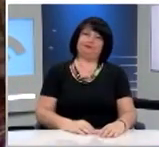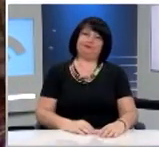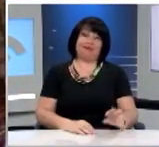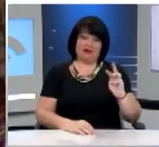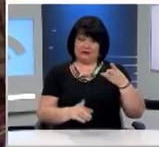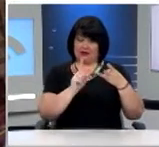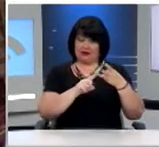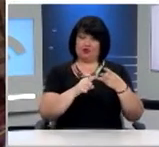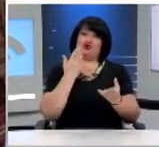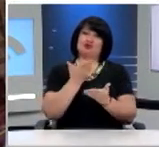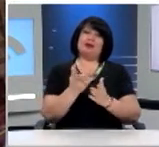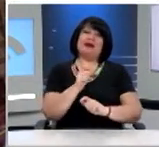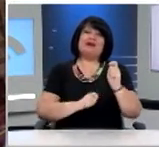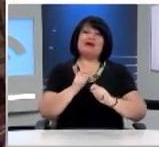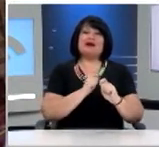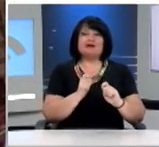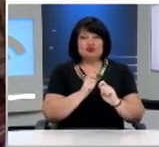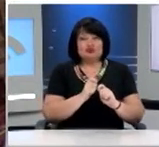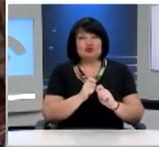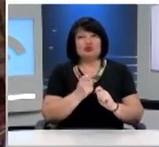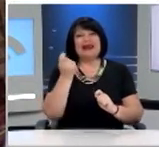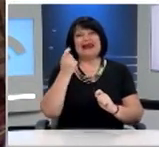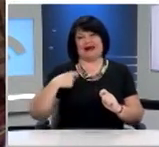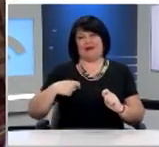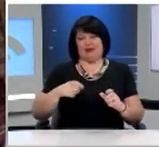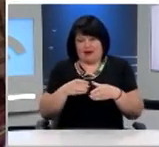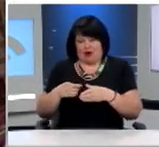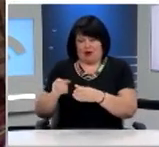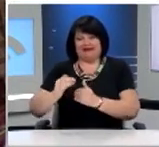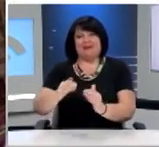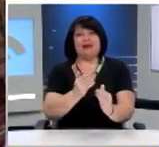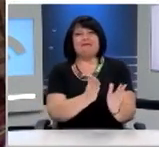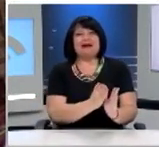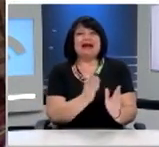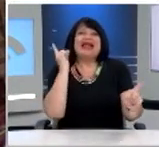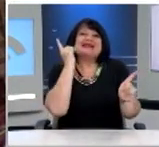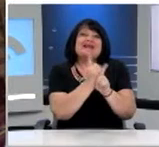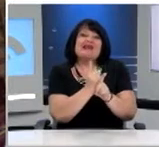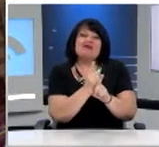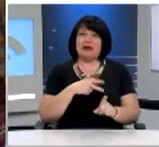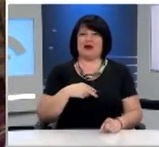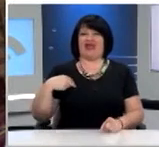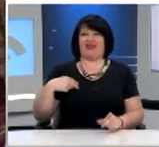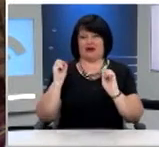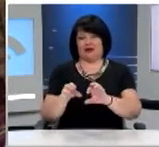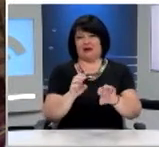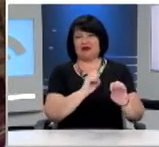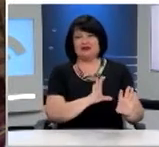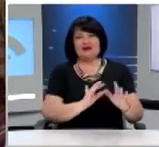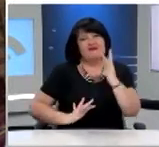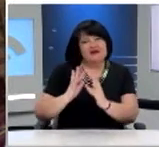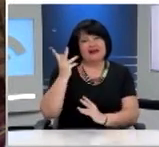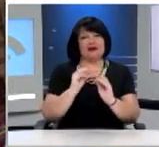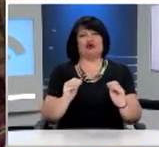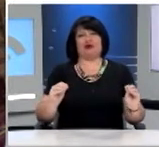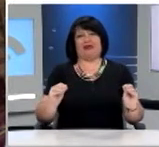Τρίτον, ζητούμε τη δημιουργία ομοιογενών και ολιγομελών τμήματων που θα διδάσκονται από εξειδικευμένους εκπαιδευτικούς με στόχο τη βελτίωση της εκπαίδευσης